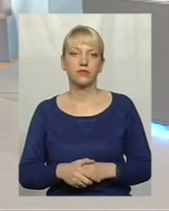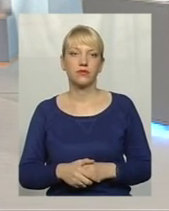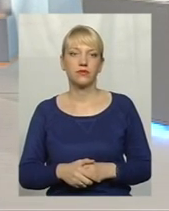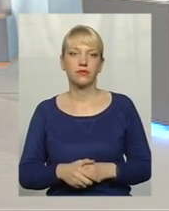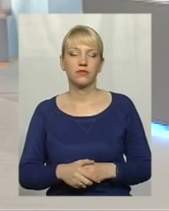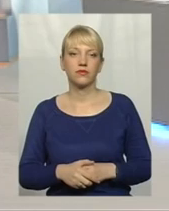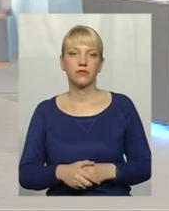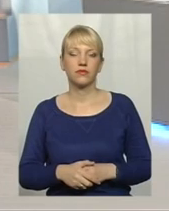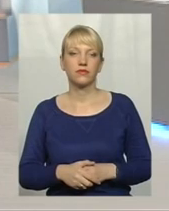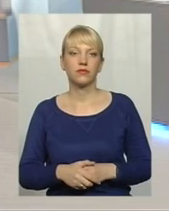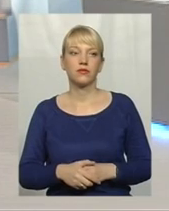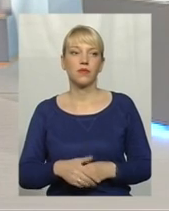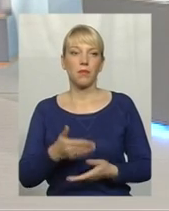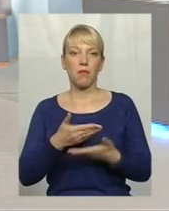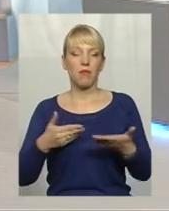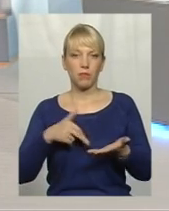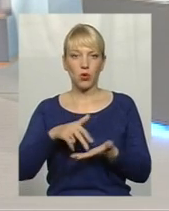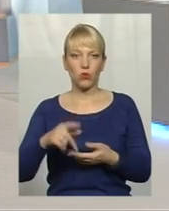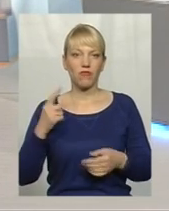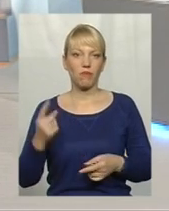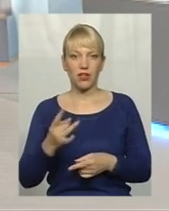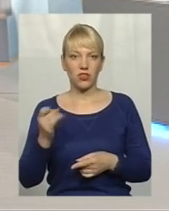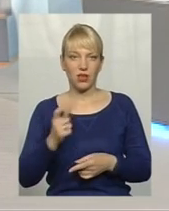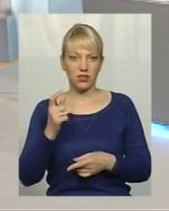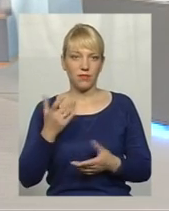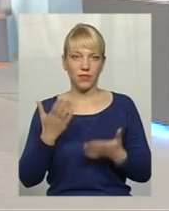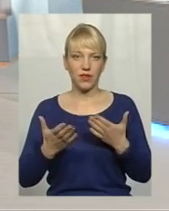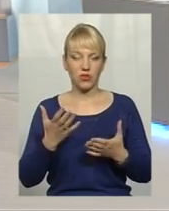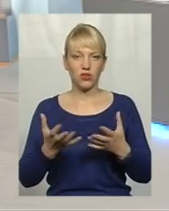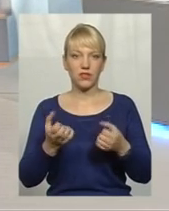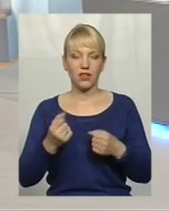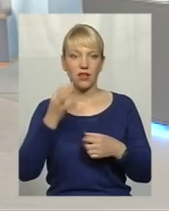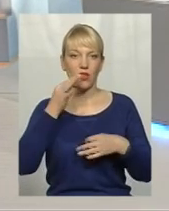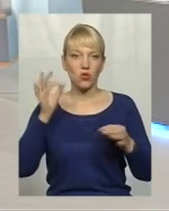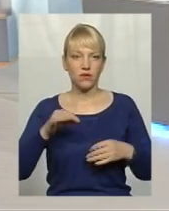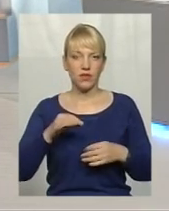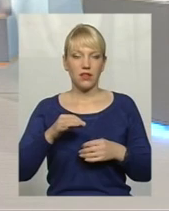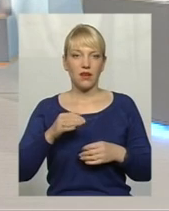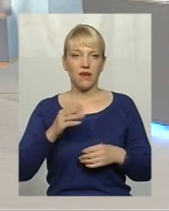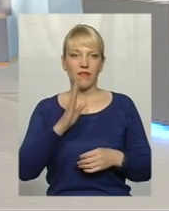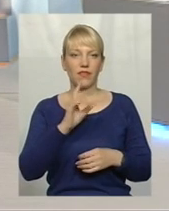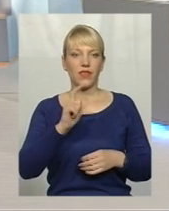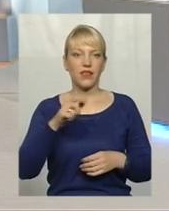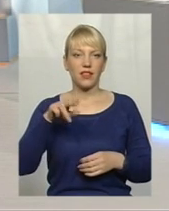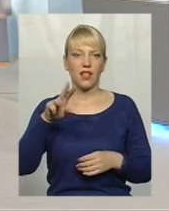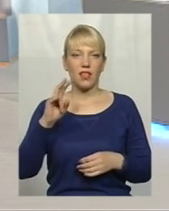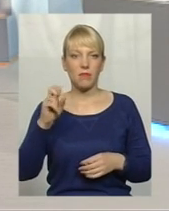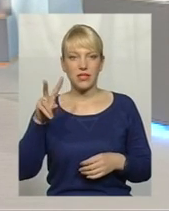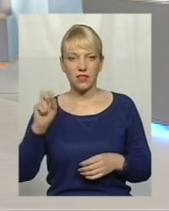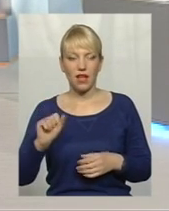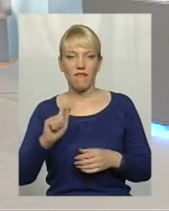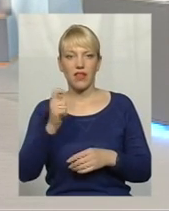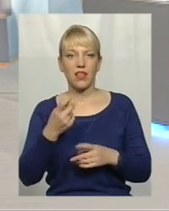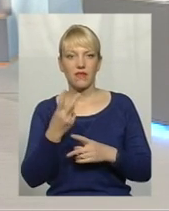Ми проходимо це перший раз. Якщо взяти на досвід В'єтнамської війни, 25 років, 25